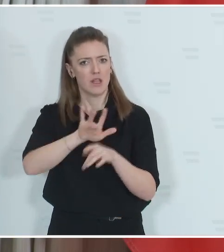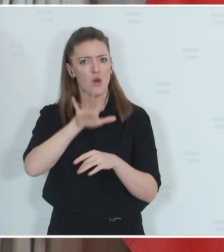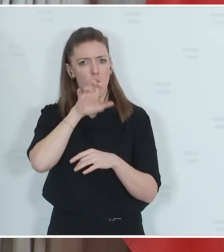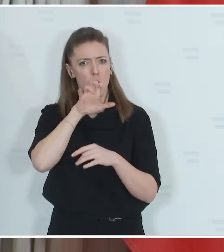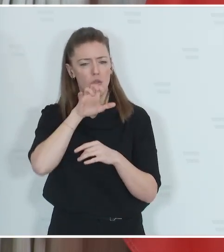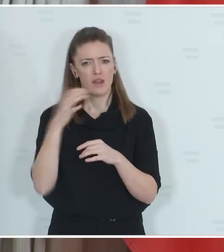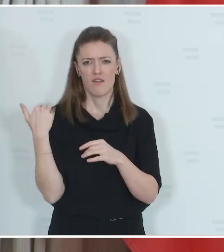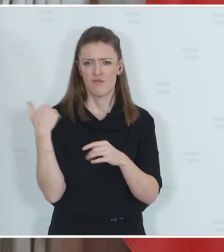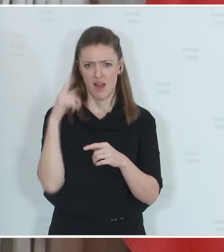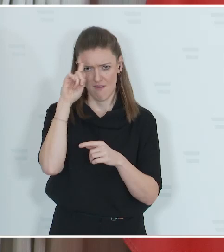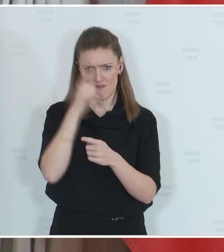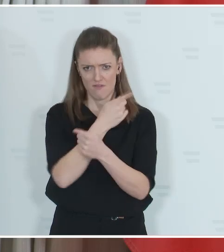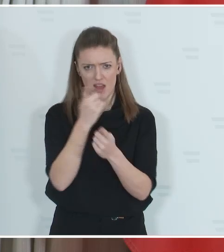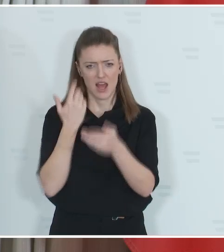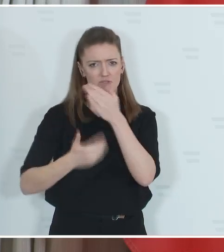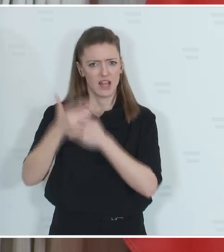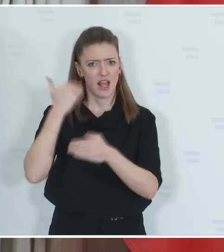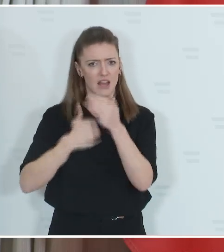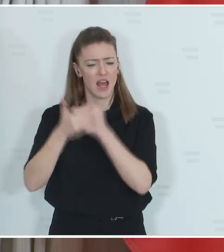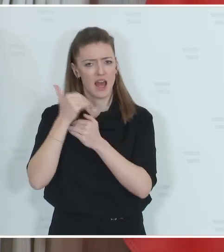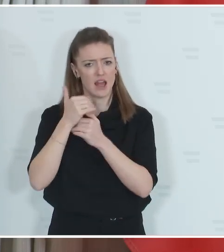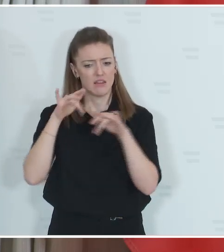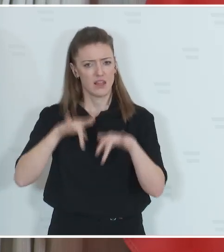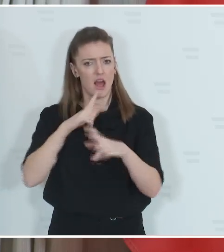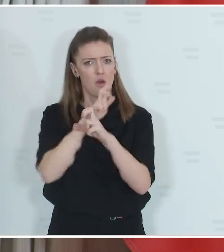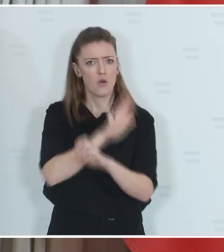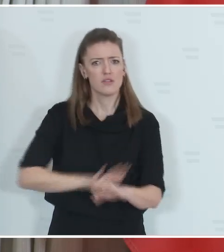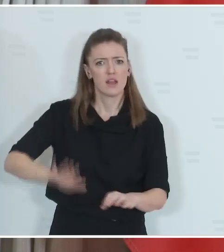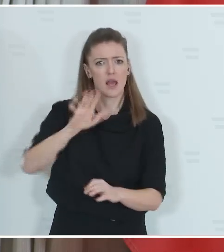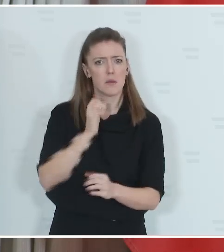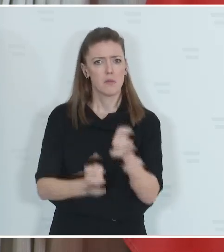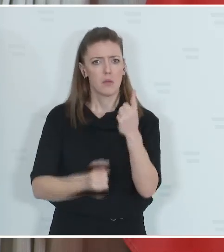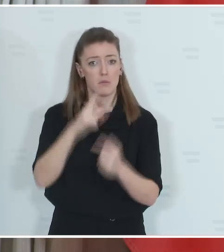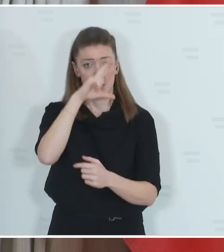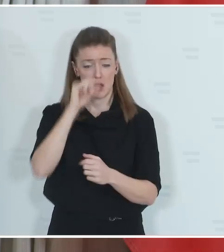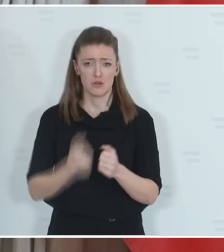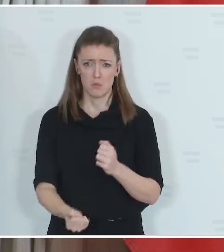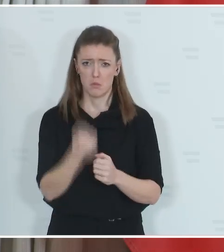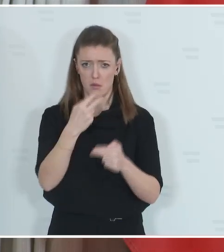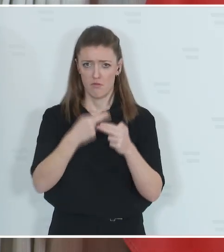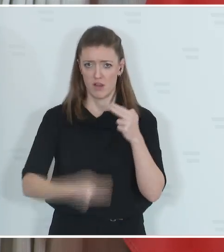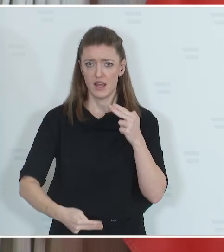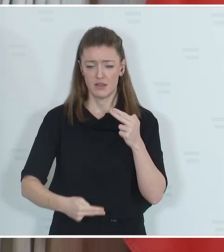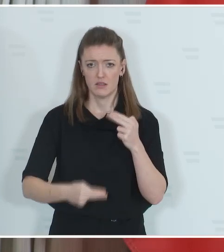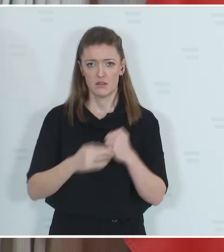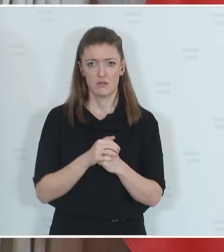in der Vergangenheit Vorfälle gegeben in Österreich, wo Menschen schwer verletzt wurden oder sogar zu